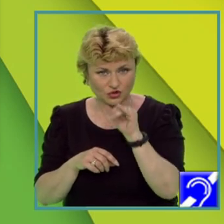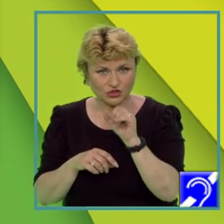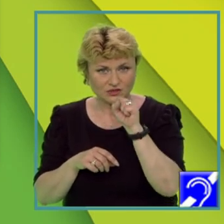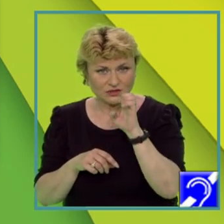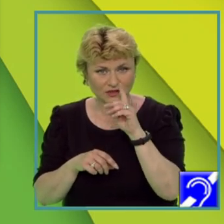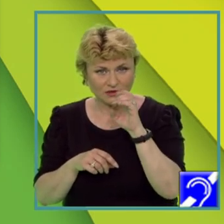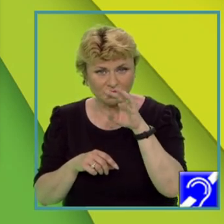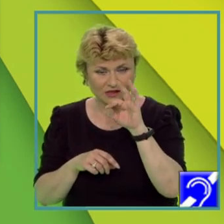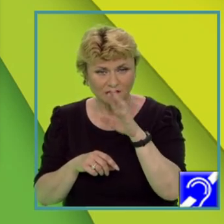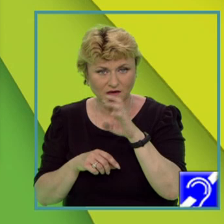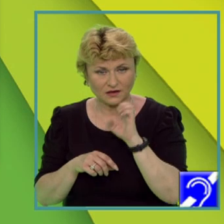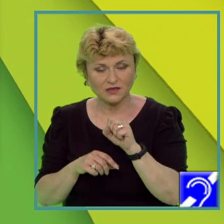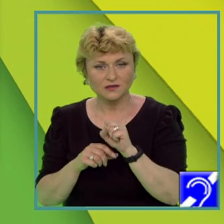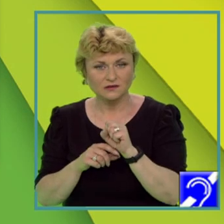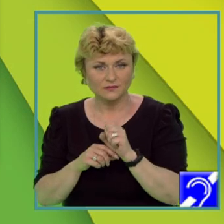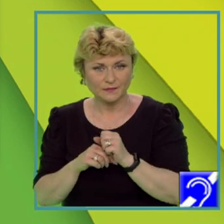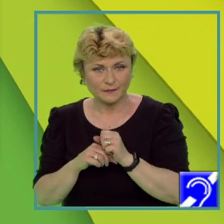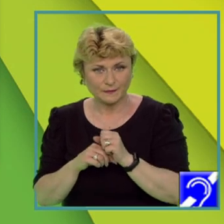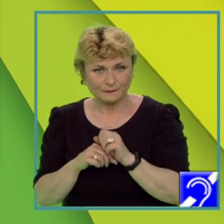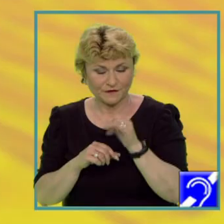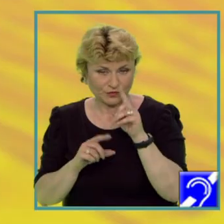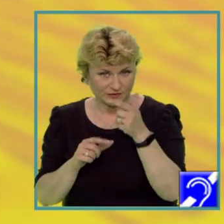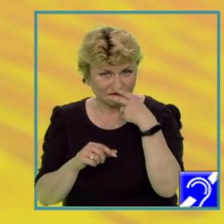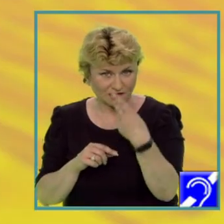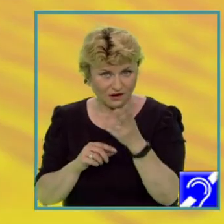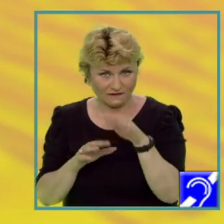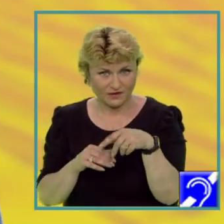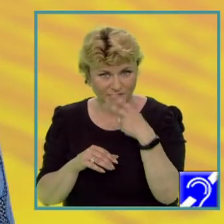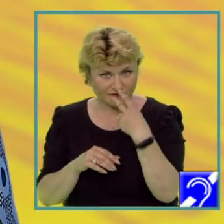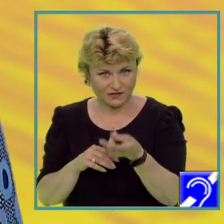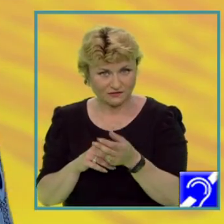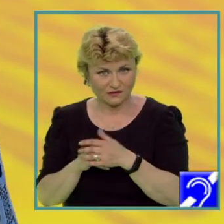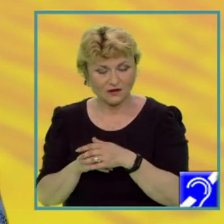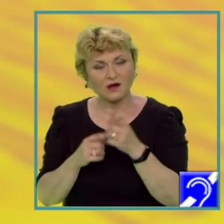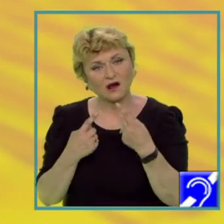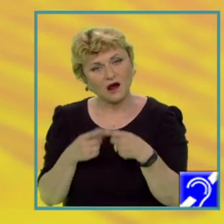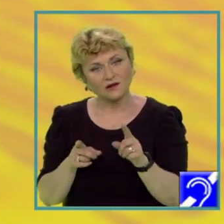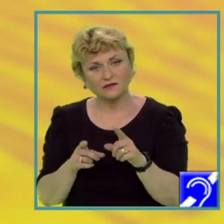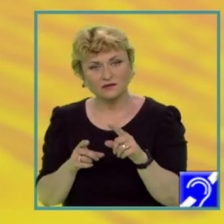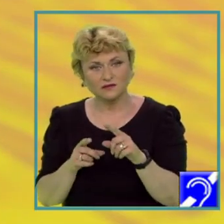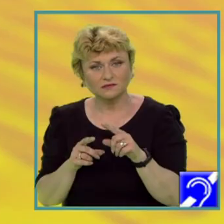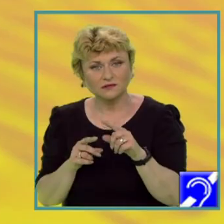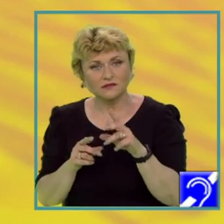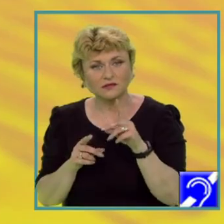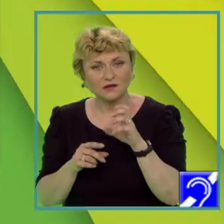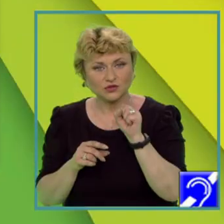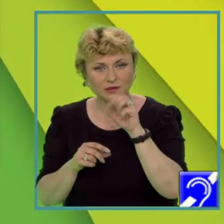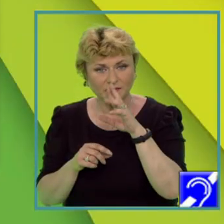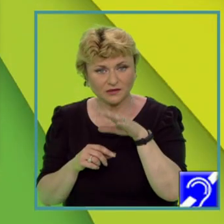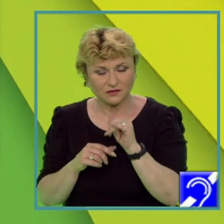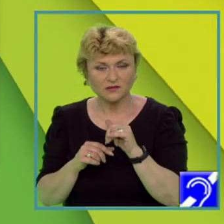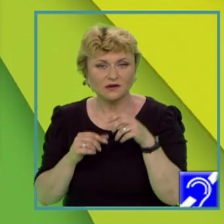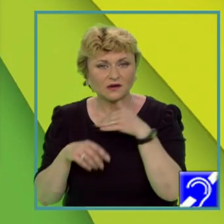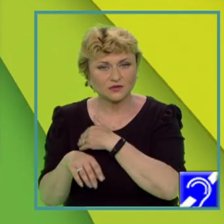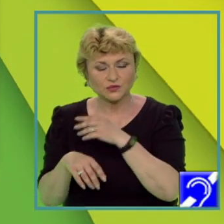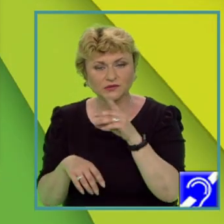cutate. Sigur că mai putem avea în vedere și alte deosebiri, pornind de la gradul de fragmentare